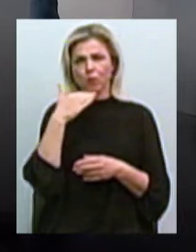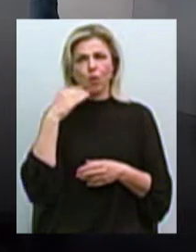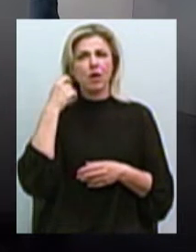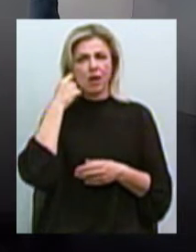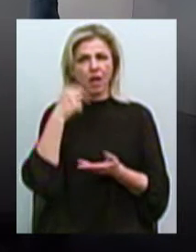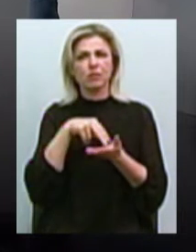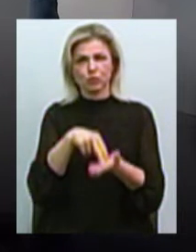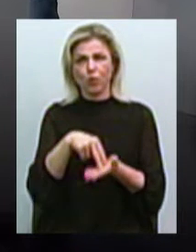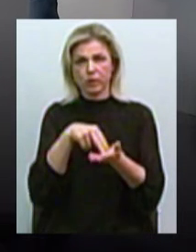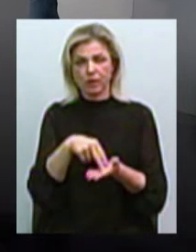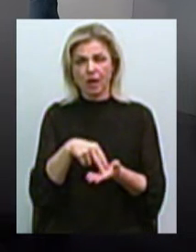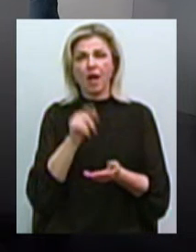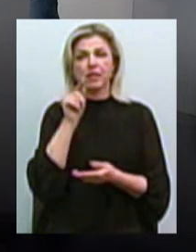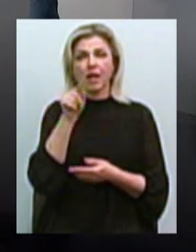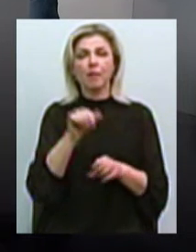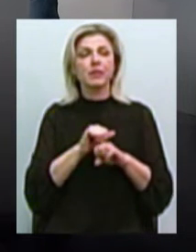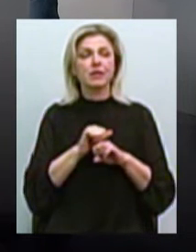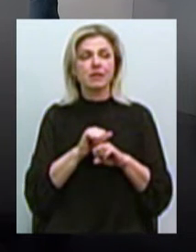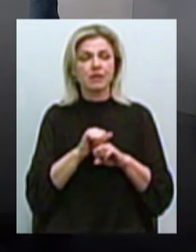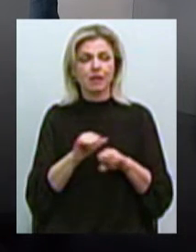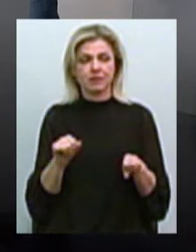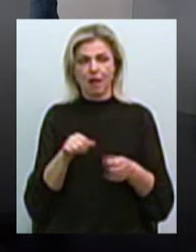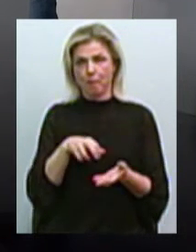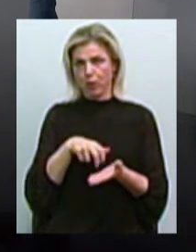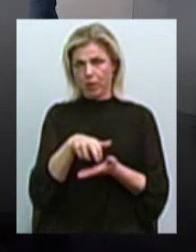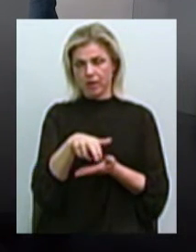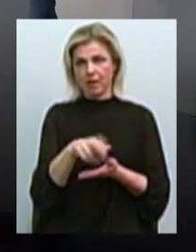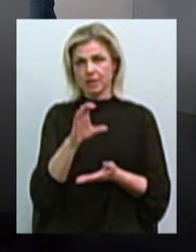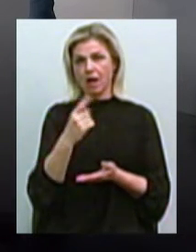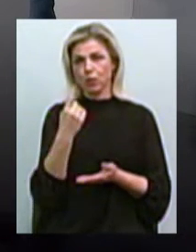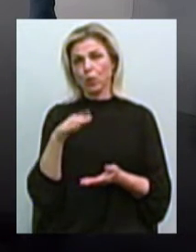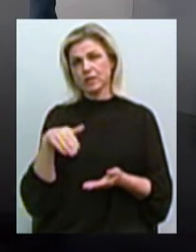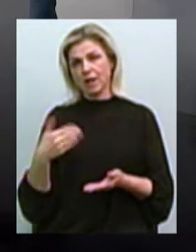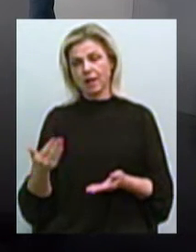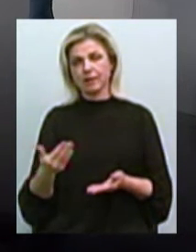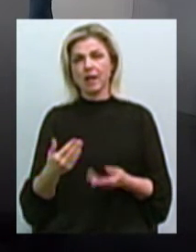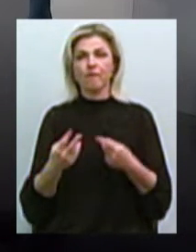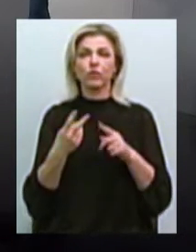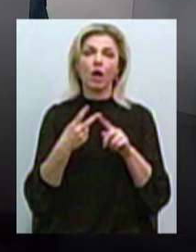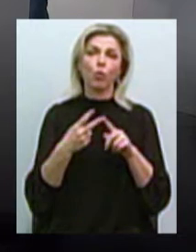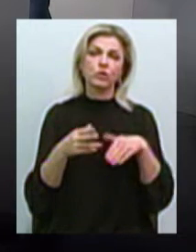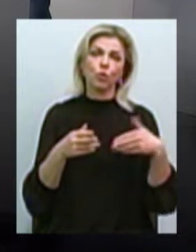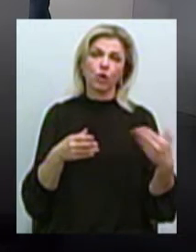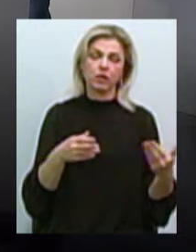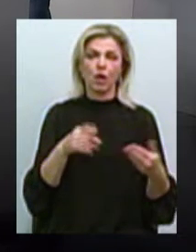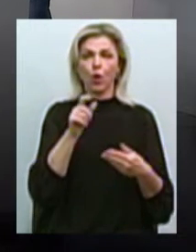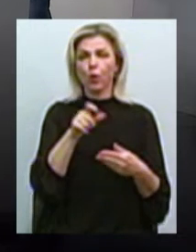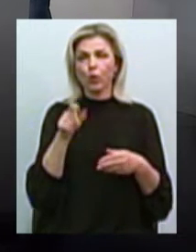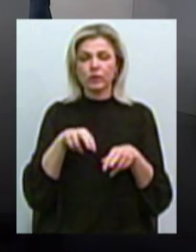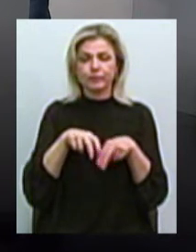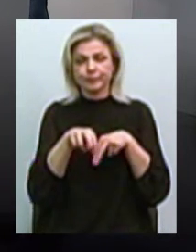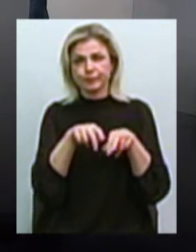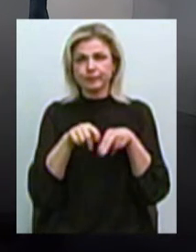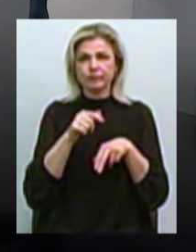Багато. Ну, там ж не можна було пройти. С одной сторони, со второй сторони, там, як-то люди пробирались